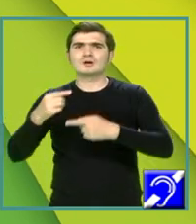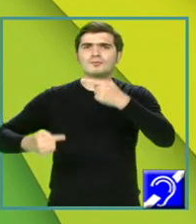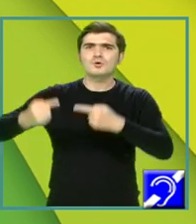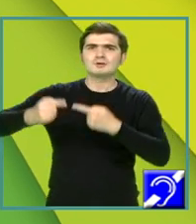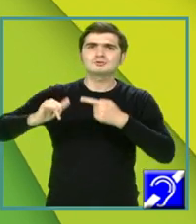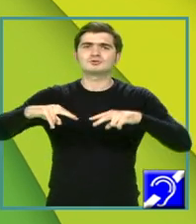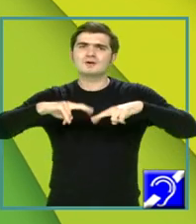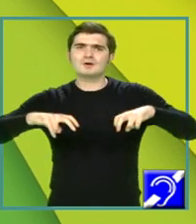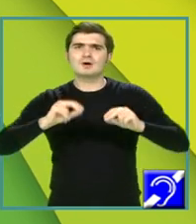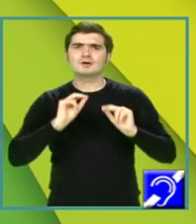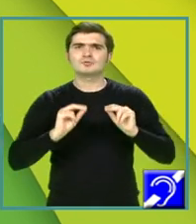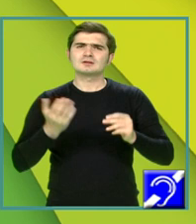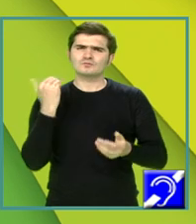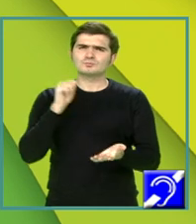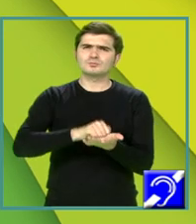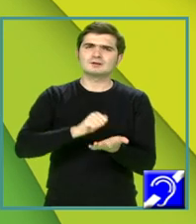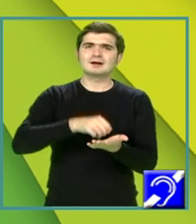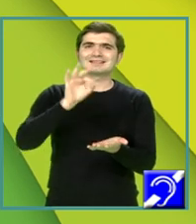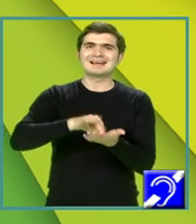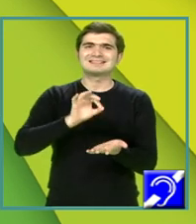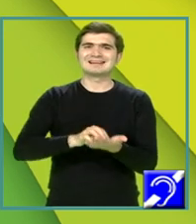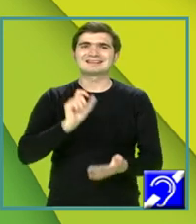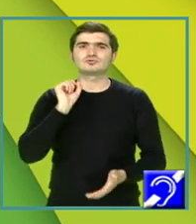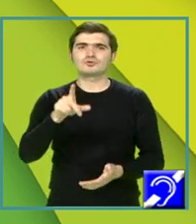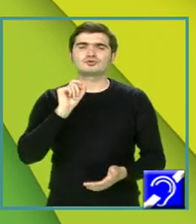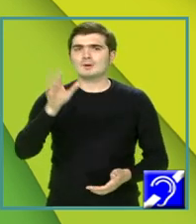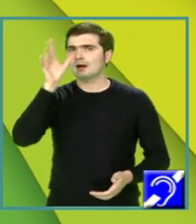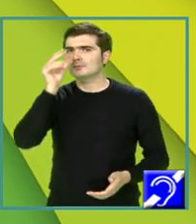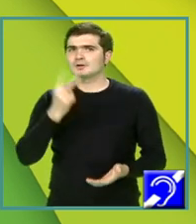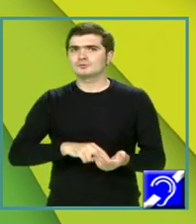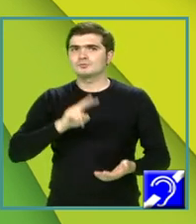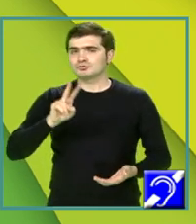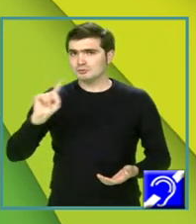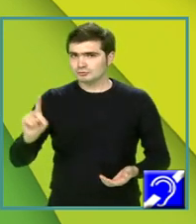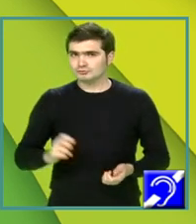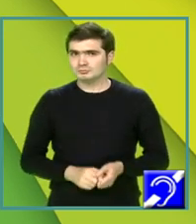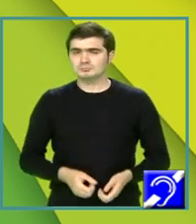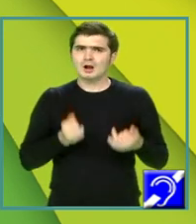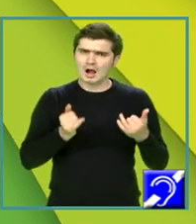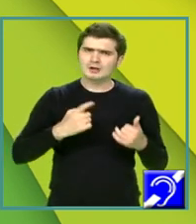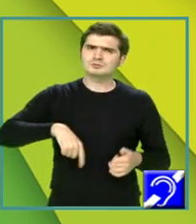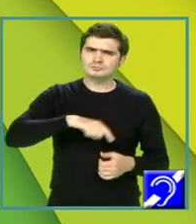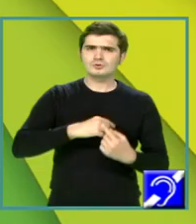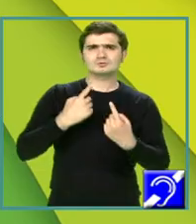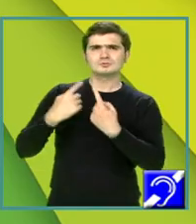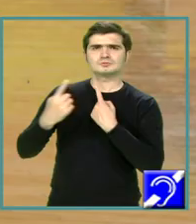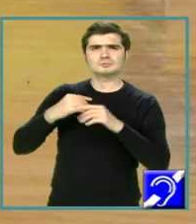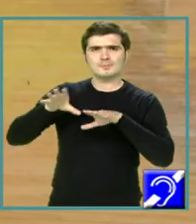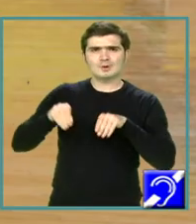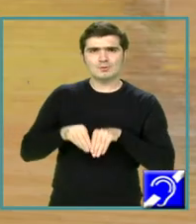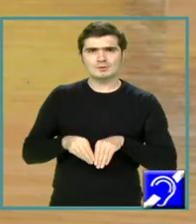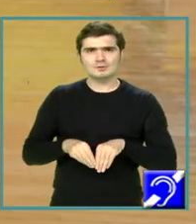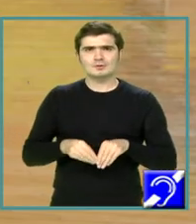Educație, în data de 12 aprilie 2021. Practic, astăzi vom discuta împreună